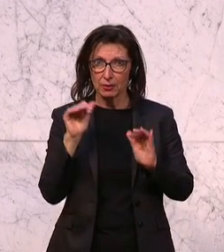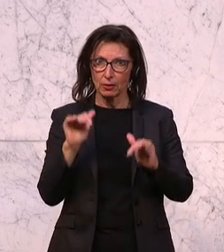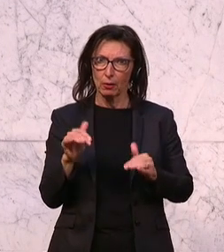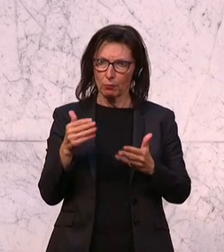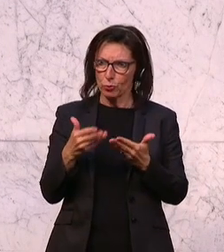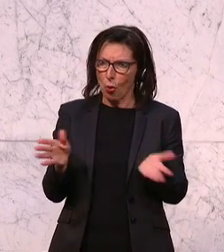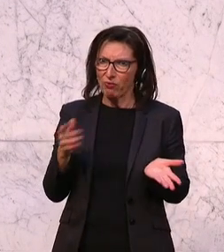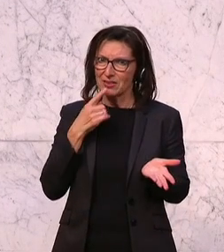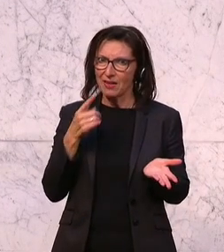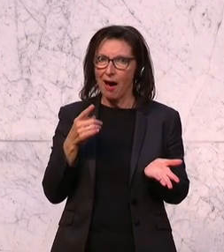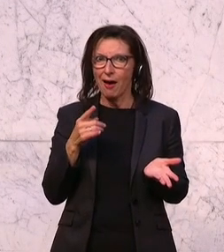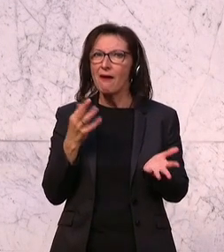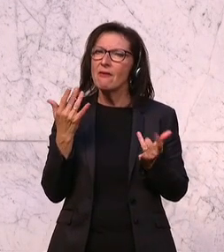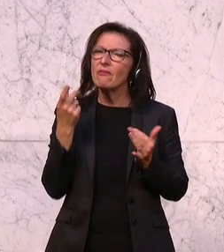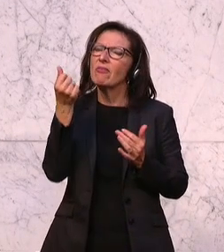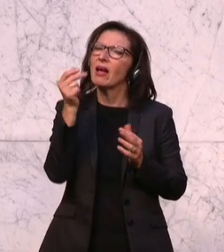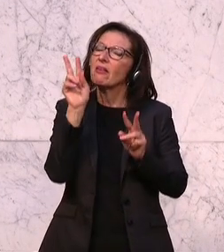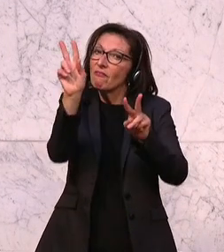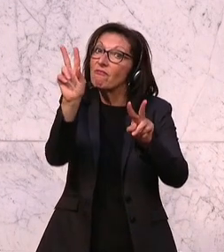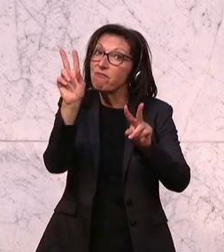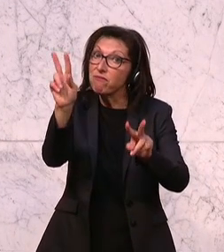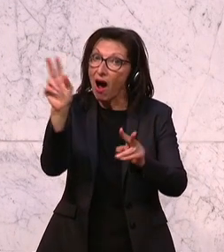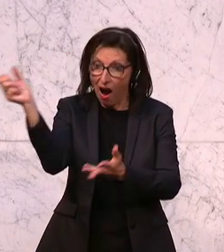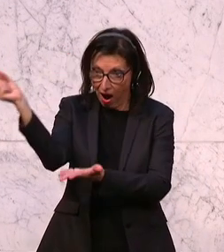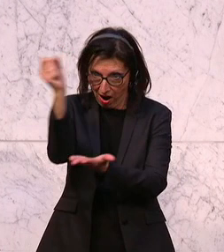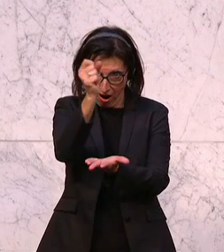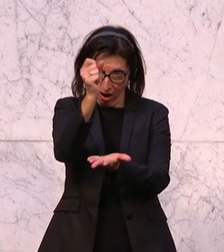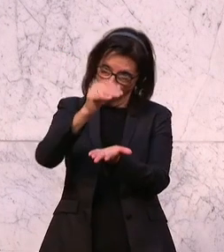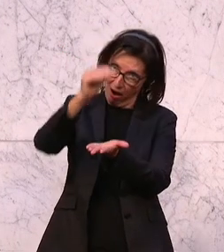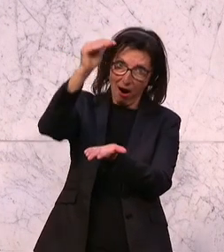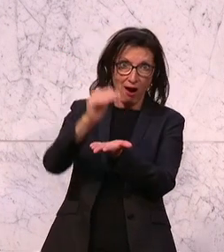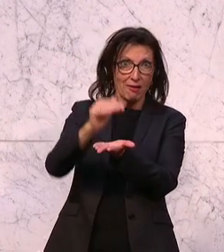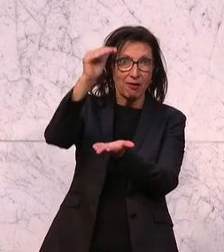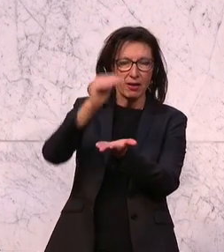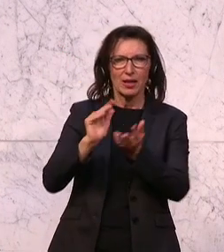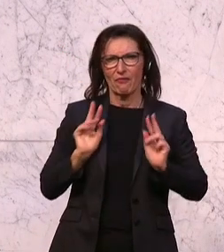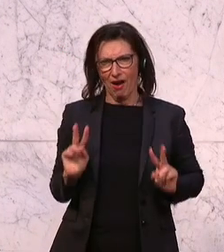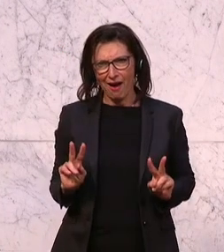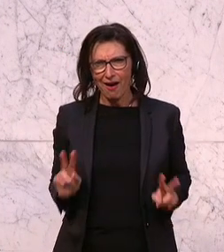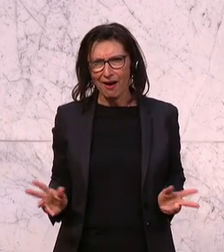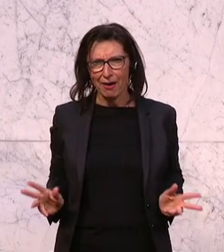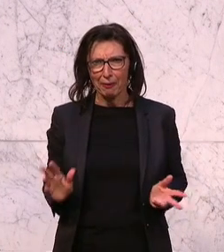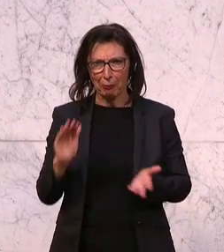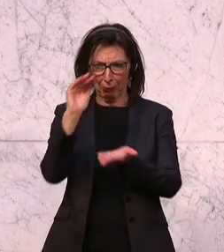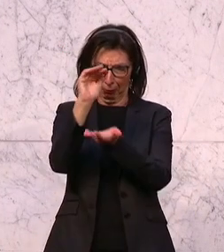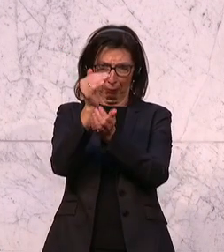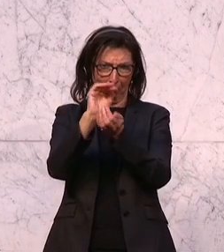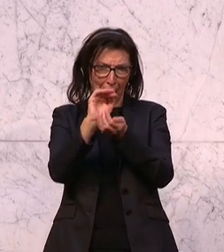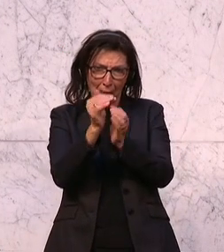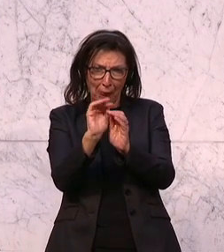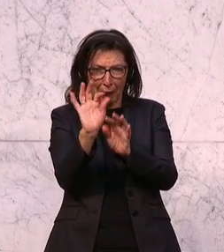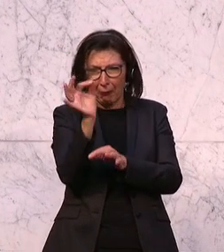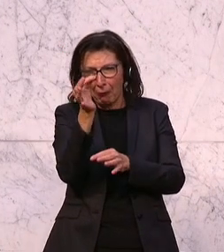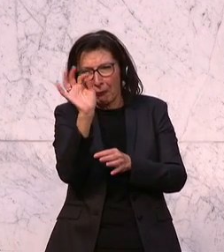was ist das genaue Budget dafür, das zur Verfügung gestellt werden soll, dann ist das in Wirklichkeit ein ganz kleiner Betrag und es sind